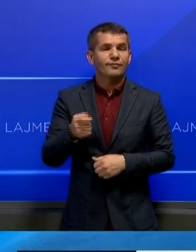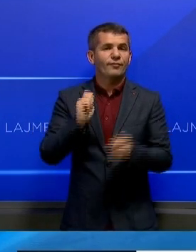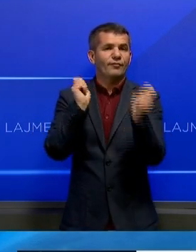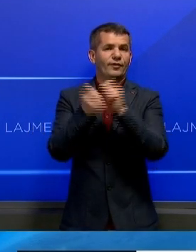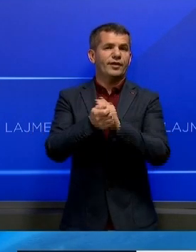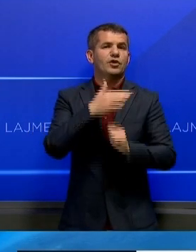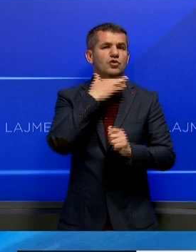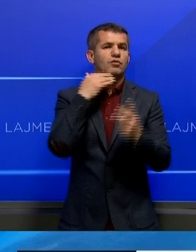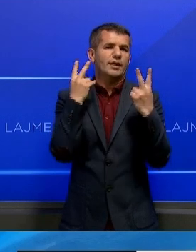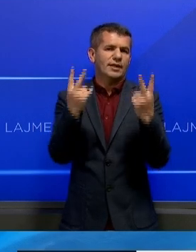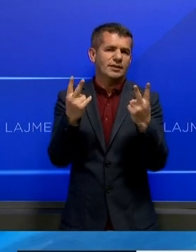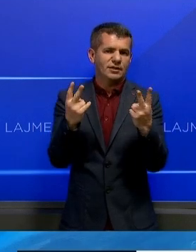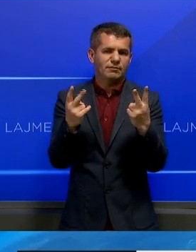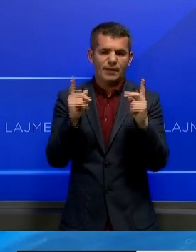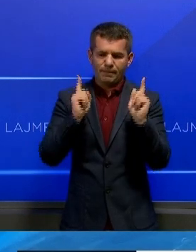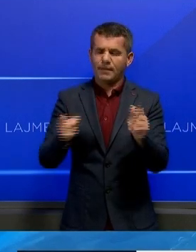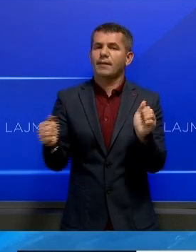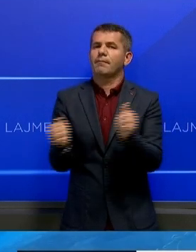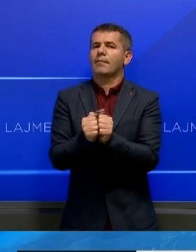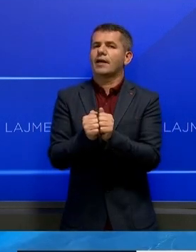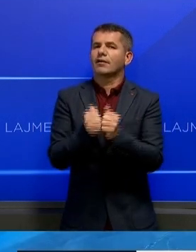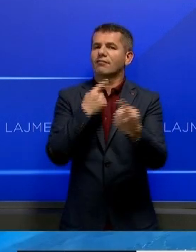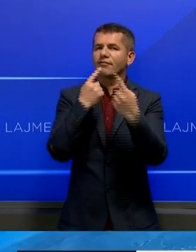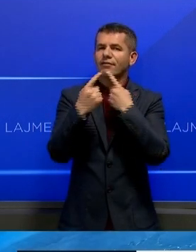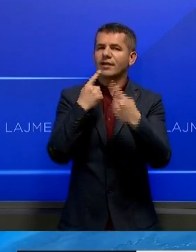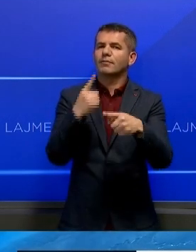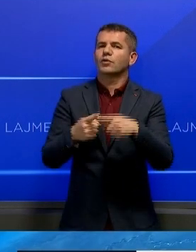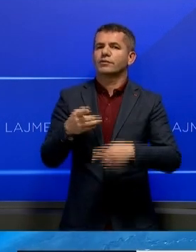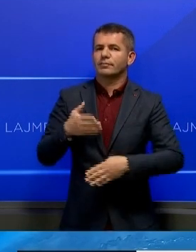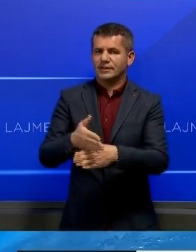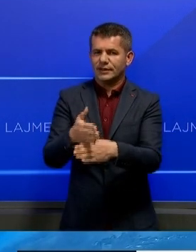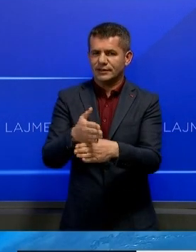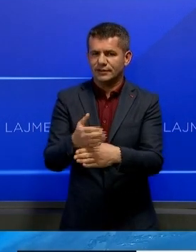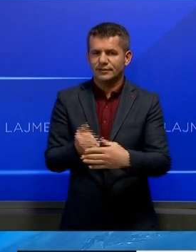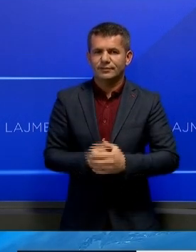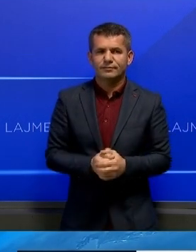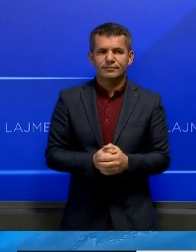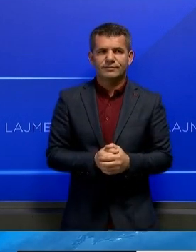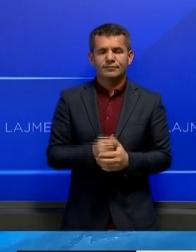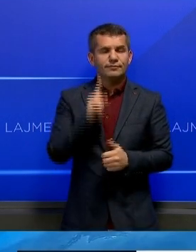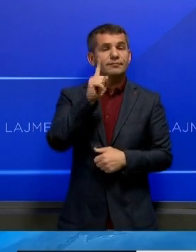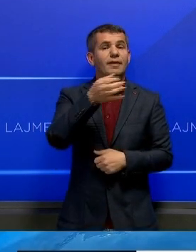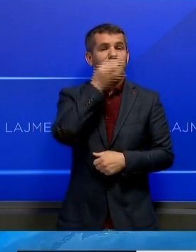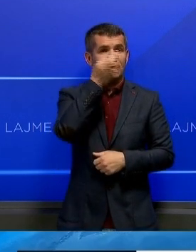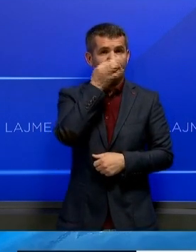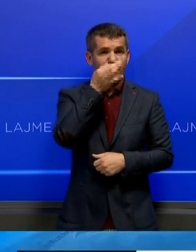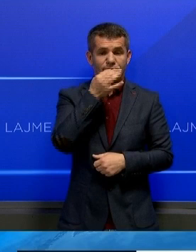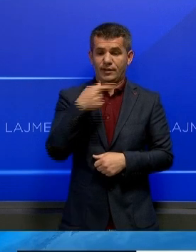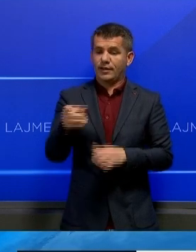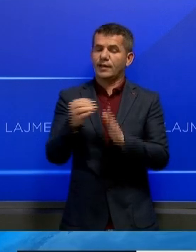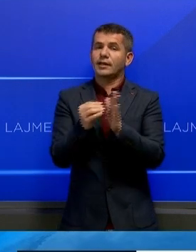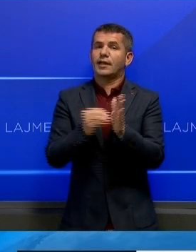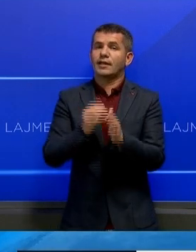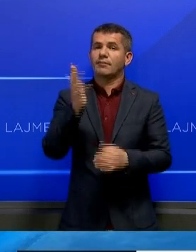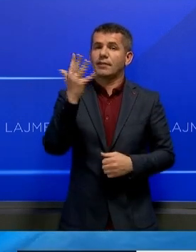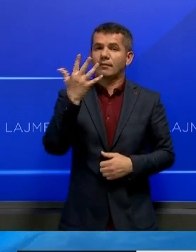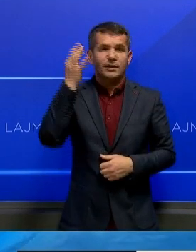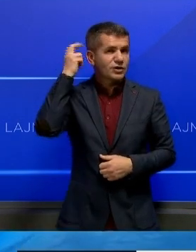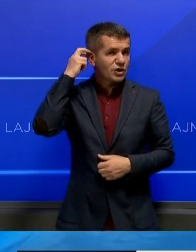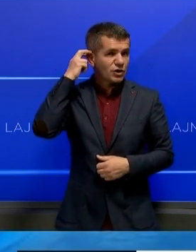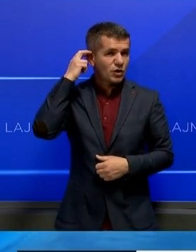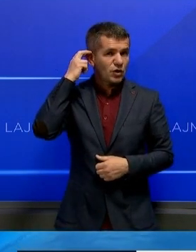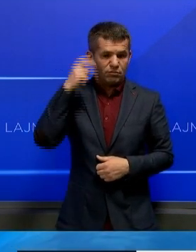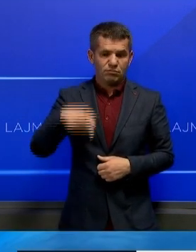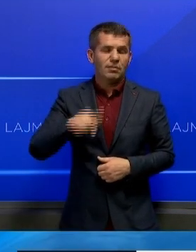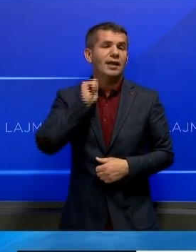rëndësishme për çka duhet bashkarisht të flasim dhe të ambështesim. Vetëm lejonit ju njëftoj që më 5 njëtë që shorm, gjëtësish